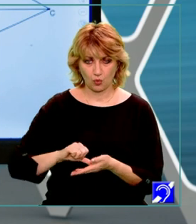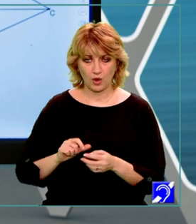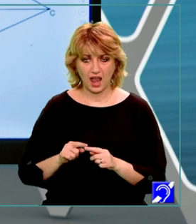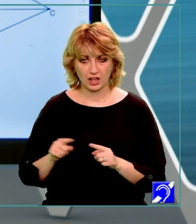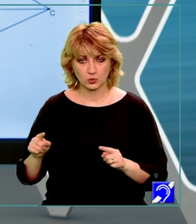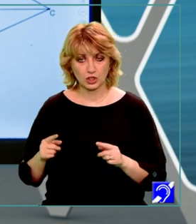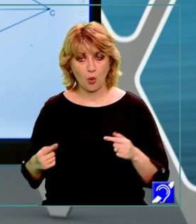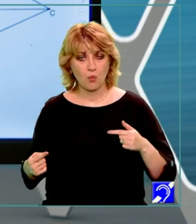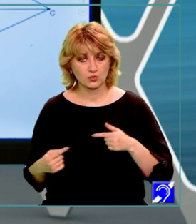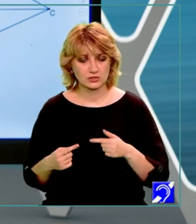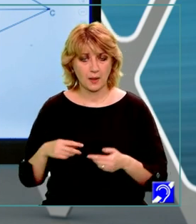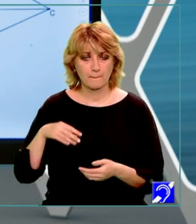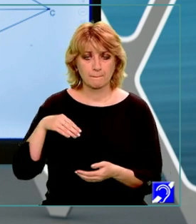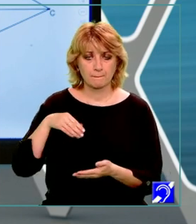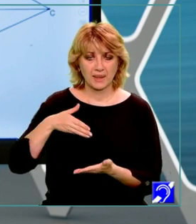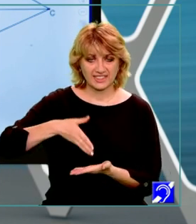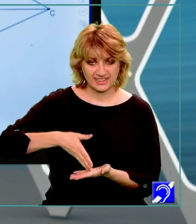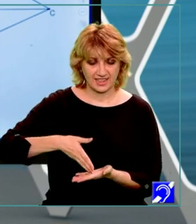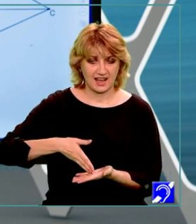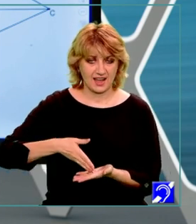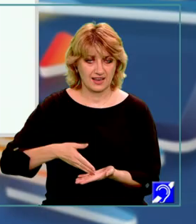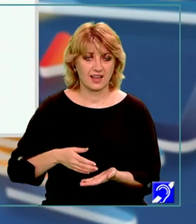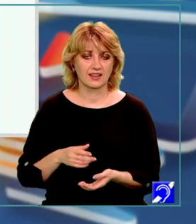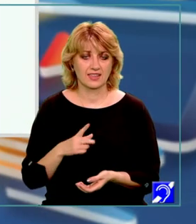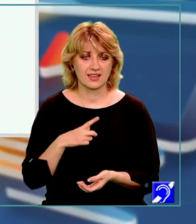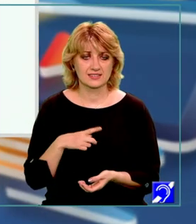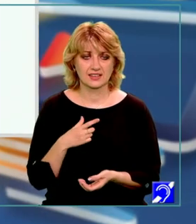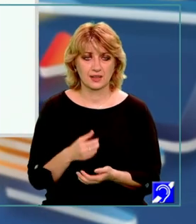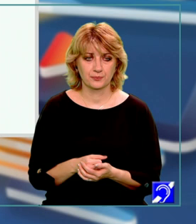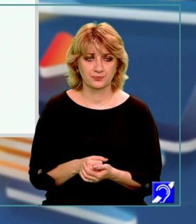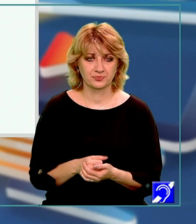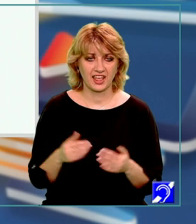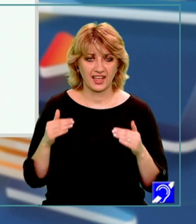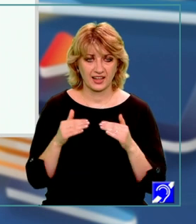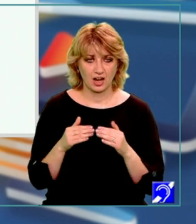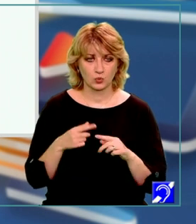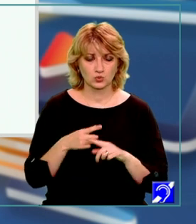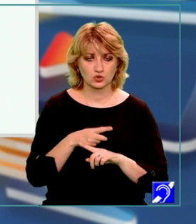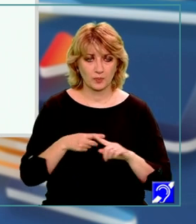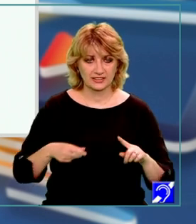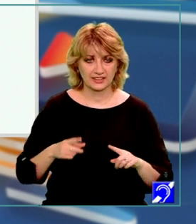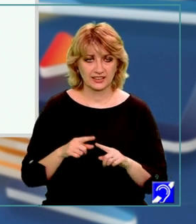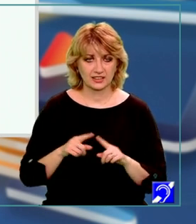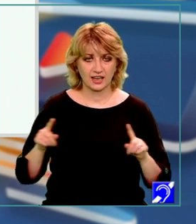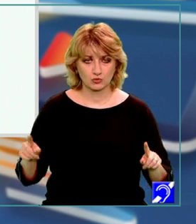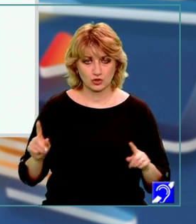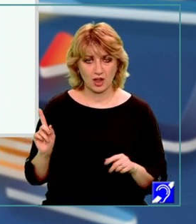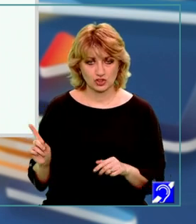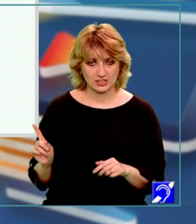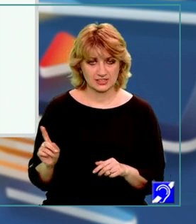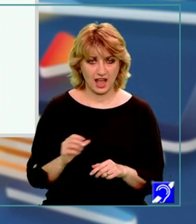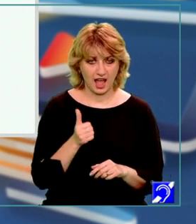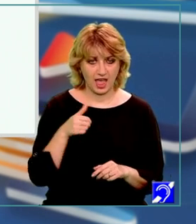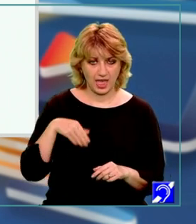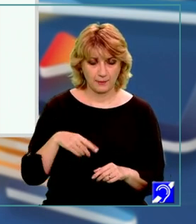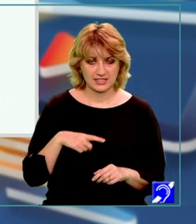Mediana corespunzătoarei ipotenuzei este egală cu jumătate din lungimea acesteia. AM